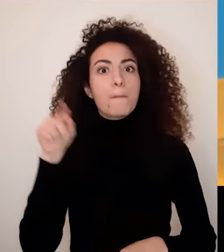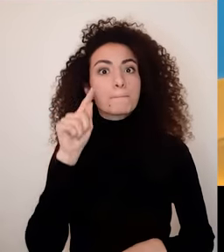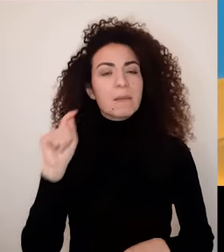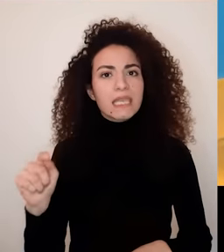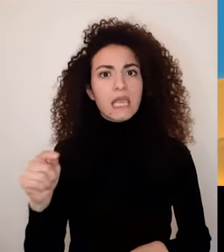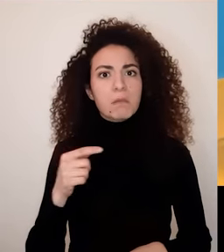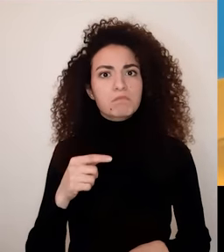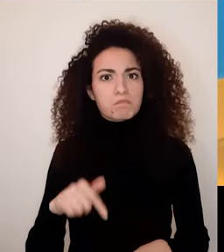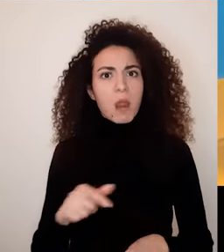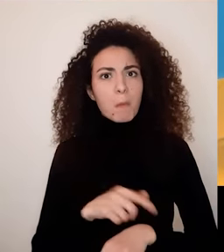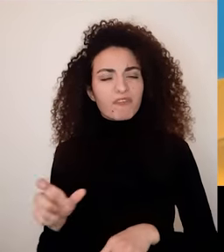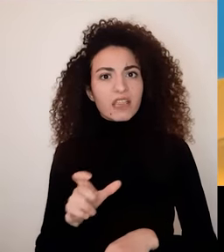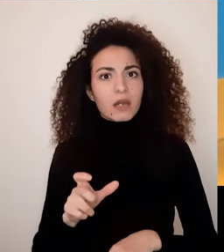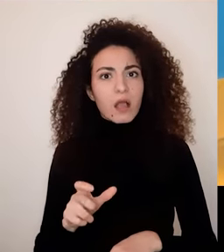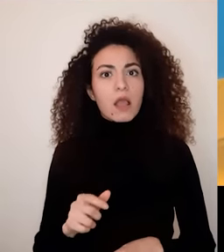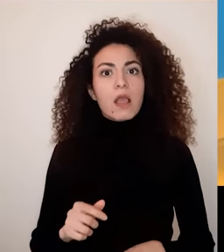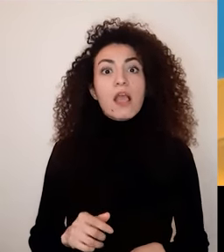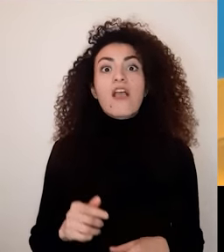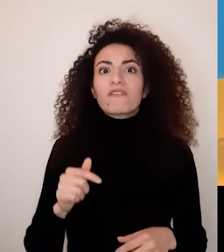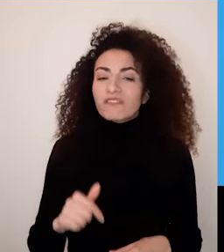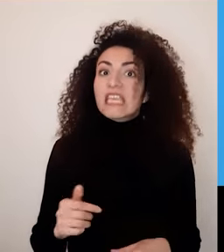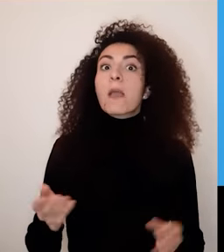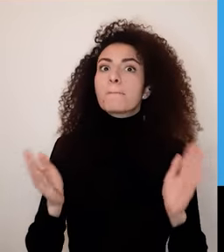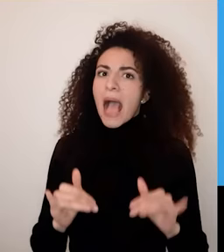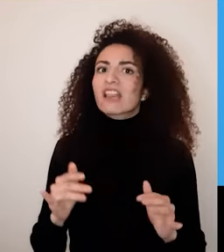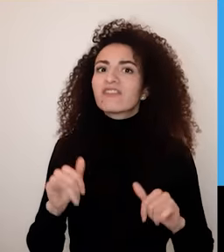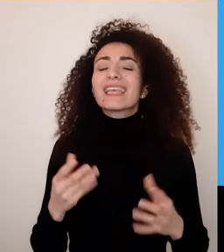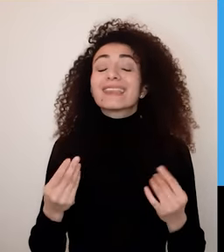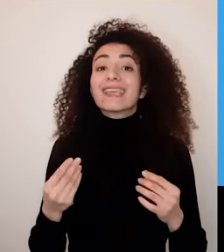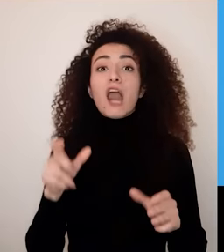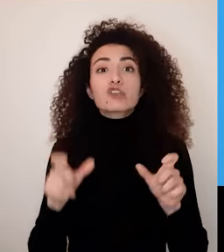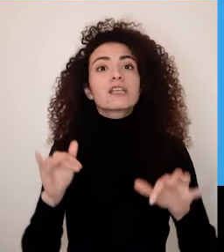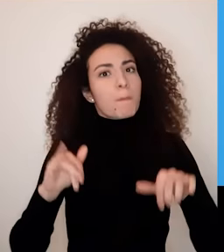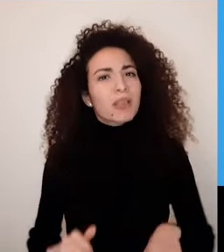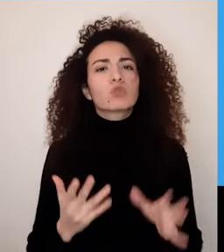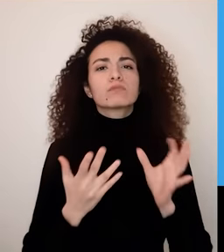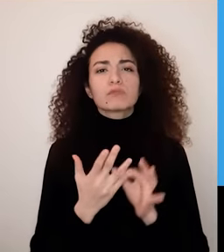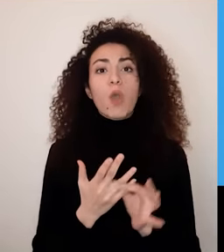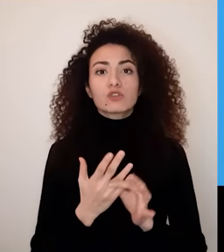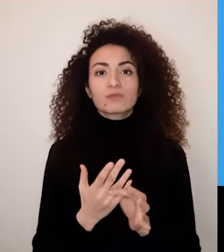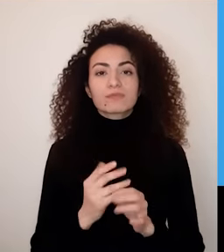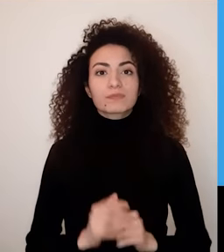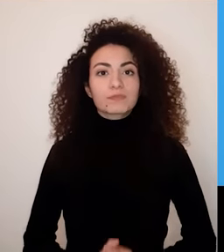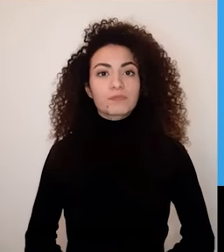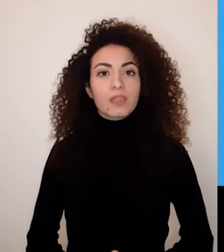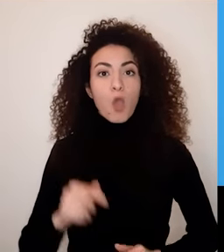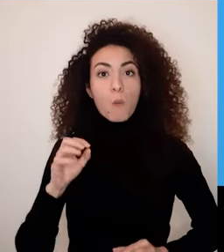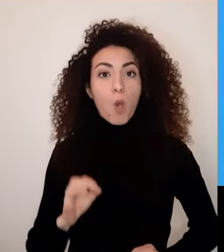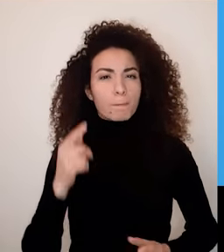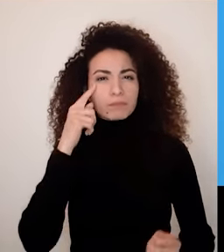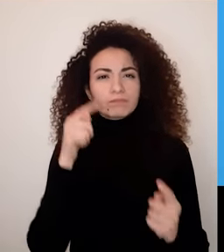50% بالقرن الواحد والعشرين ببعض البلدان فالعرض والطلب على مؤسسة الزواج بعده كتير كبير